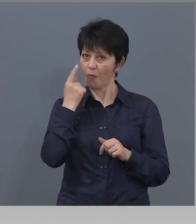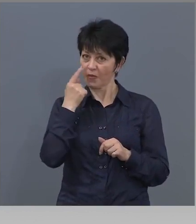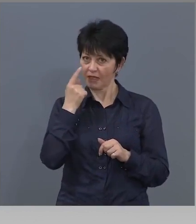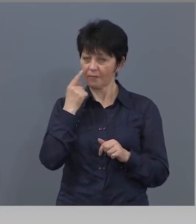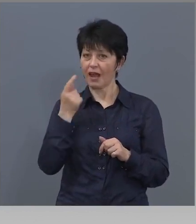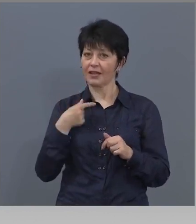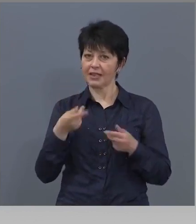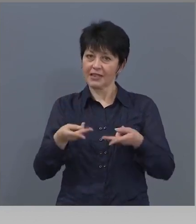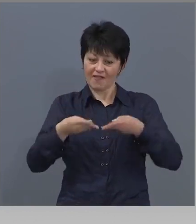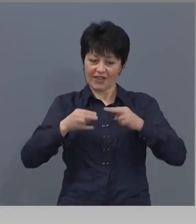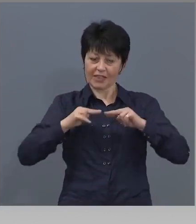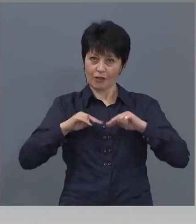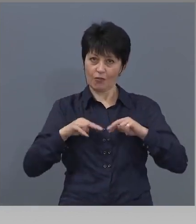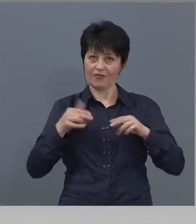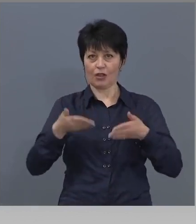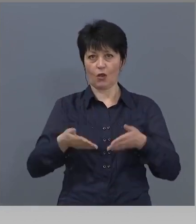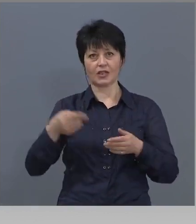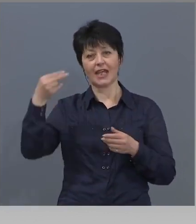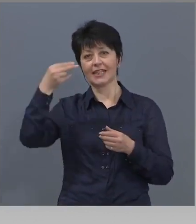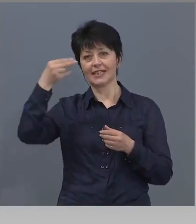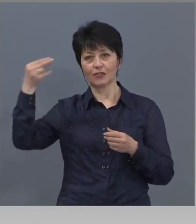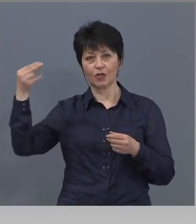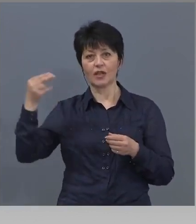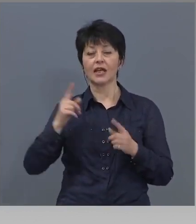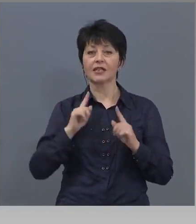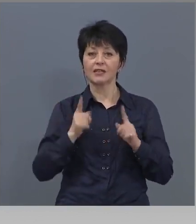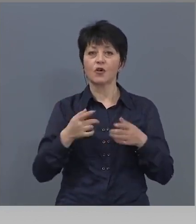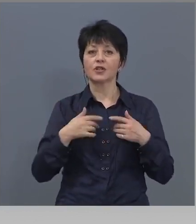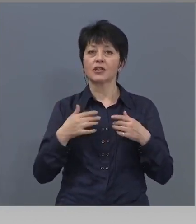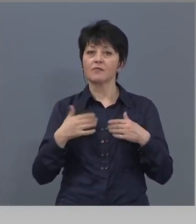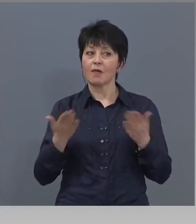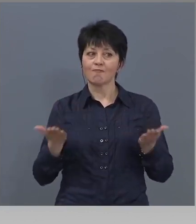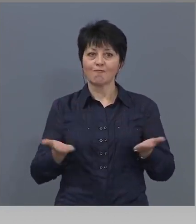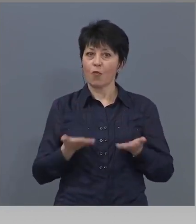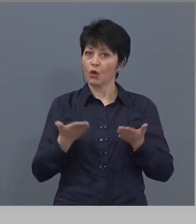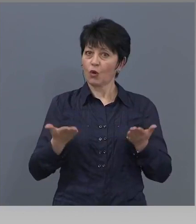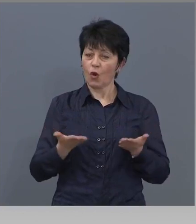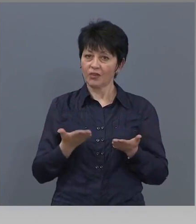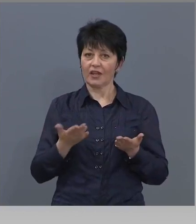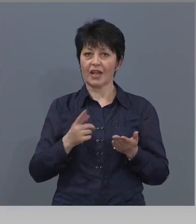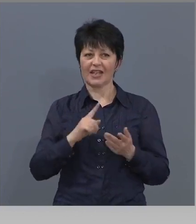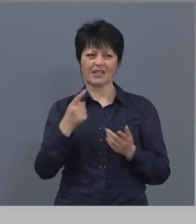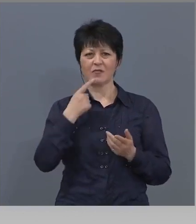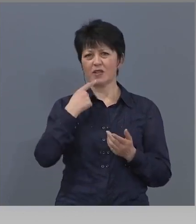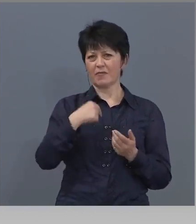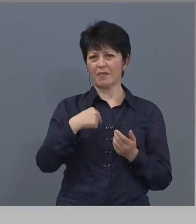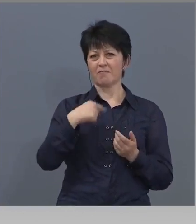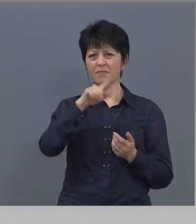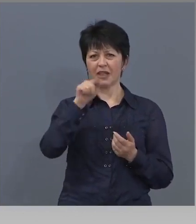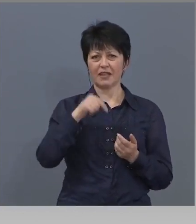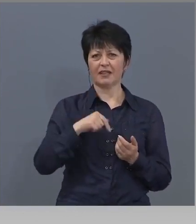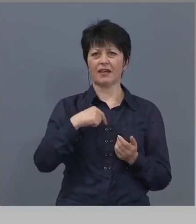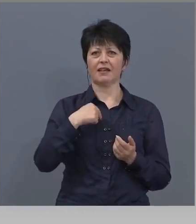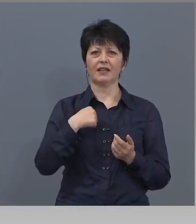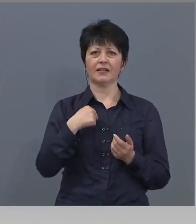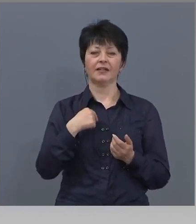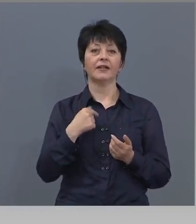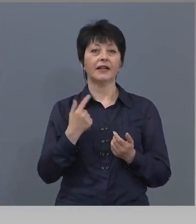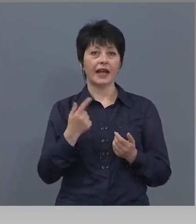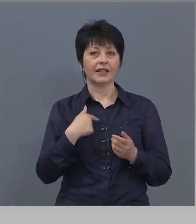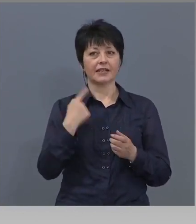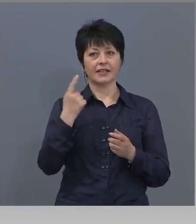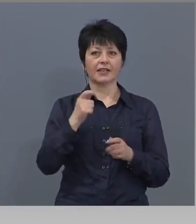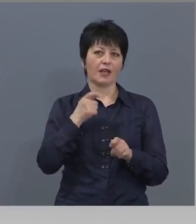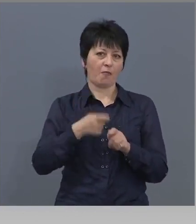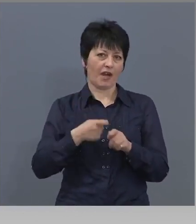този институт, за да можем да сме подготвени, така да ме питате за тестове, а ние да си ги произвеждаме. И аз съм